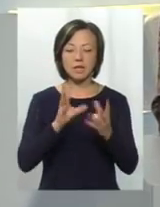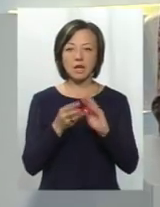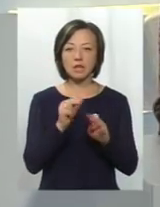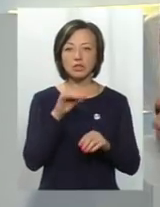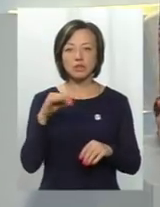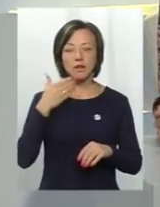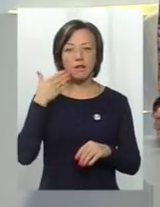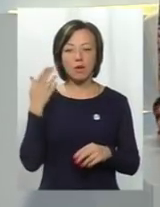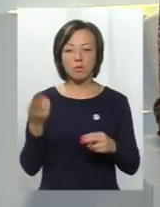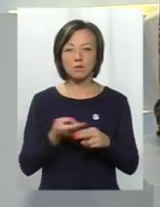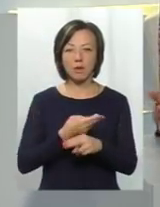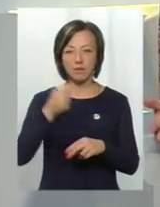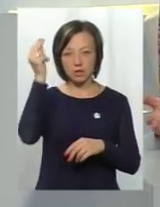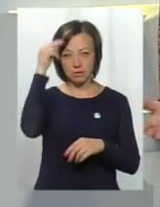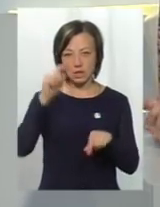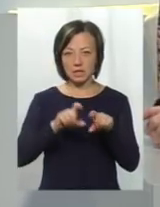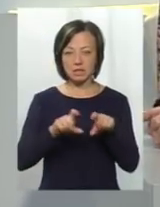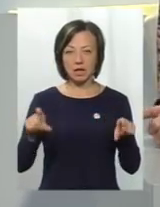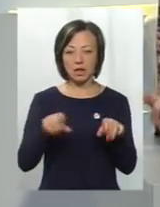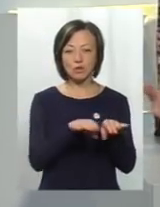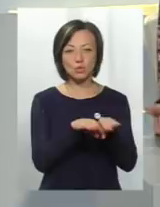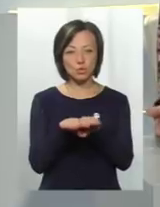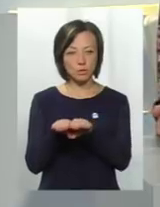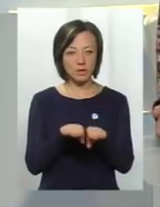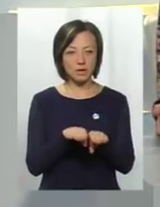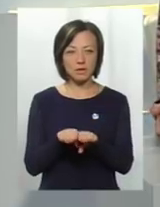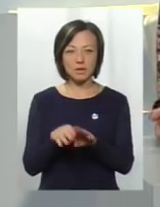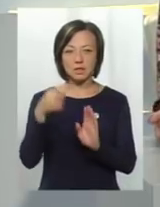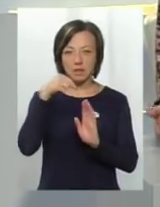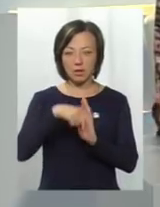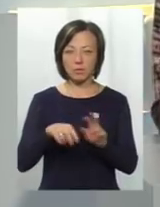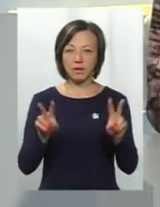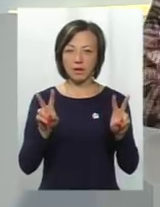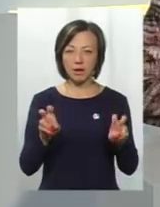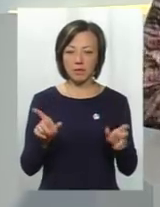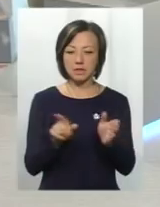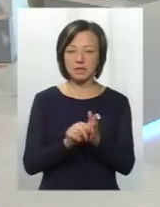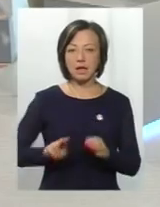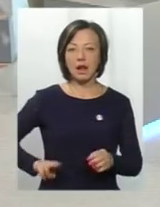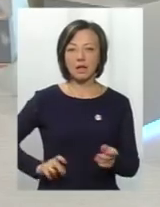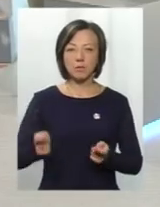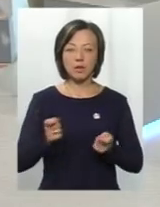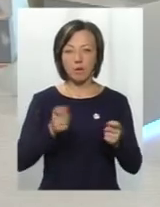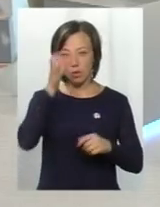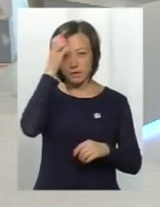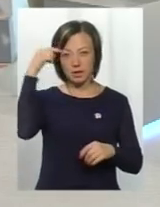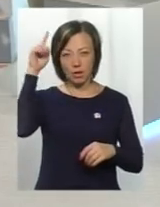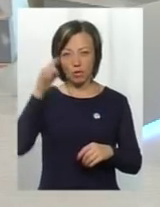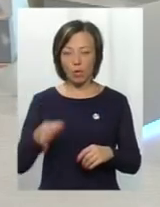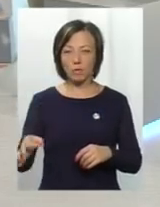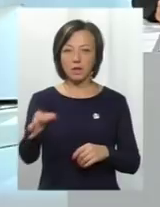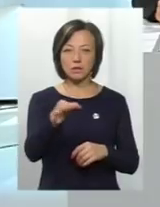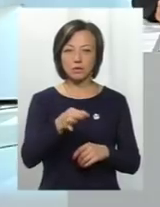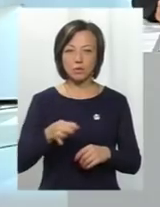легко позбавити навчальний заклад котрогось зі ступенів, заглибимось у тему з директором Департаменту освіти і науки Хмельницької